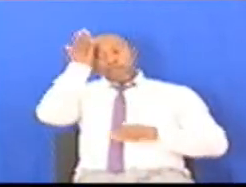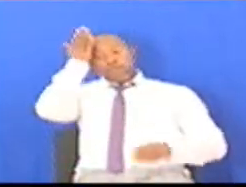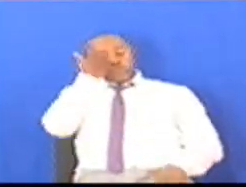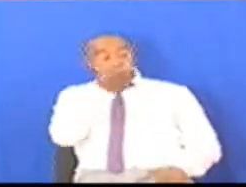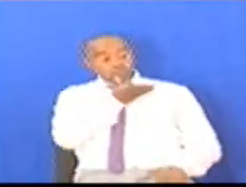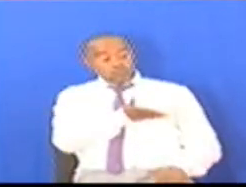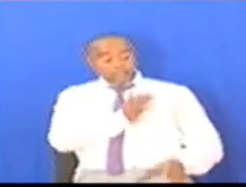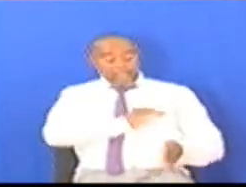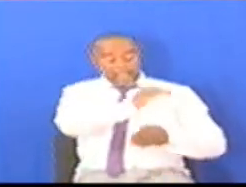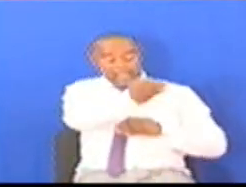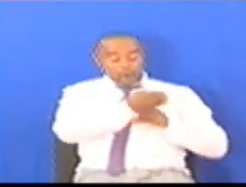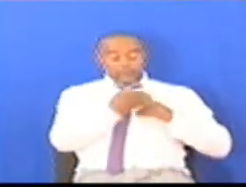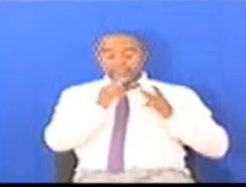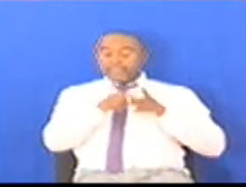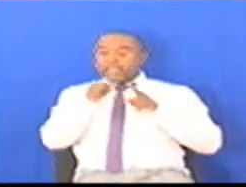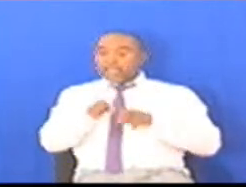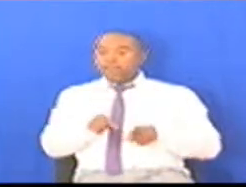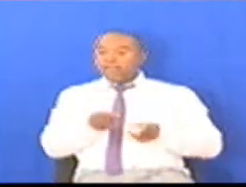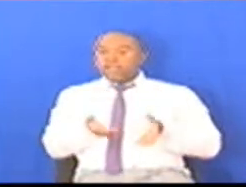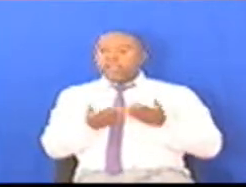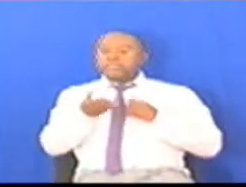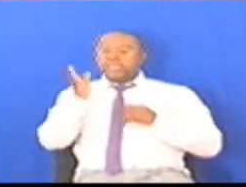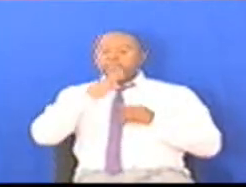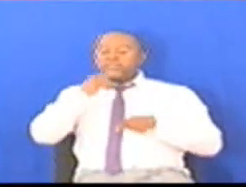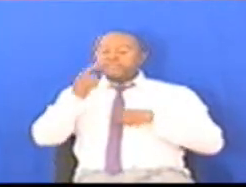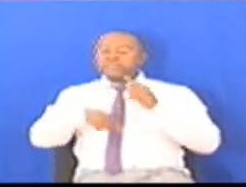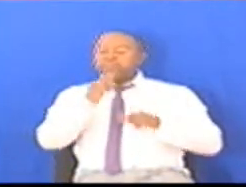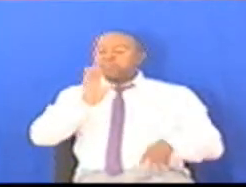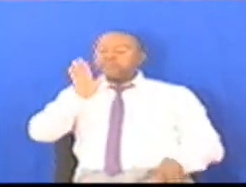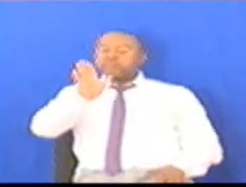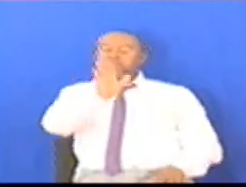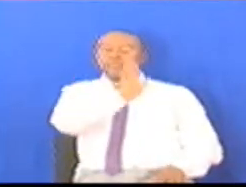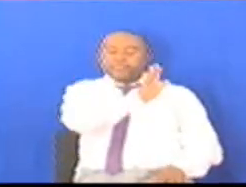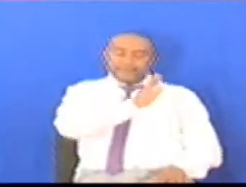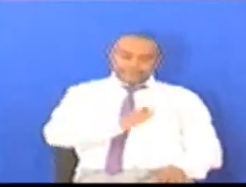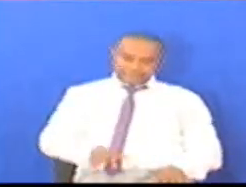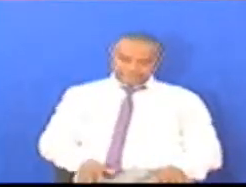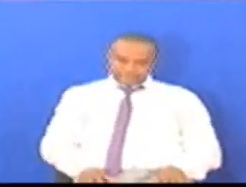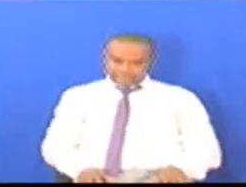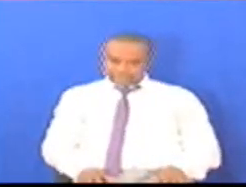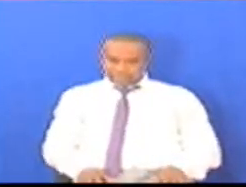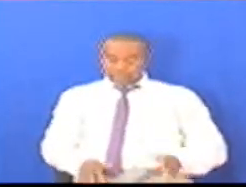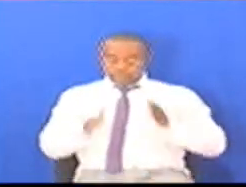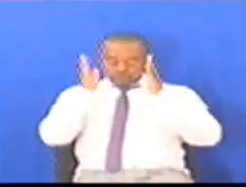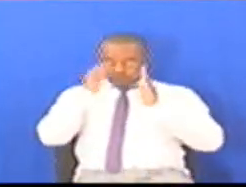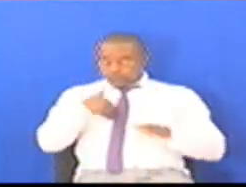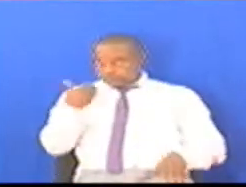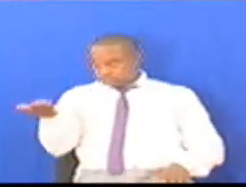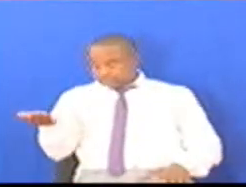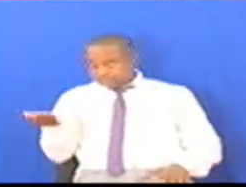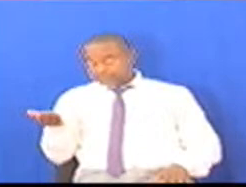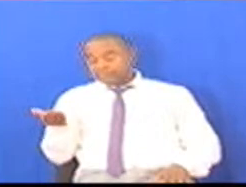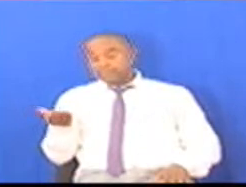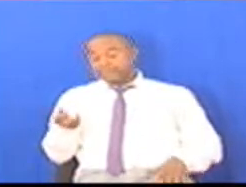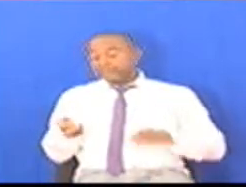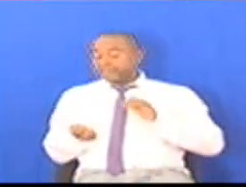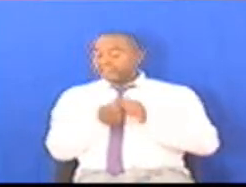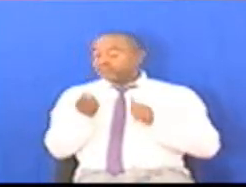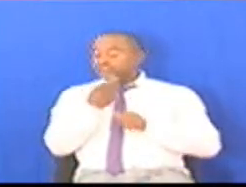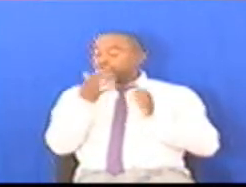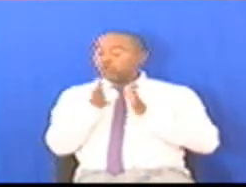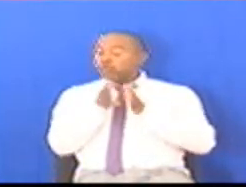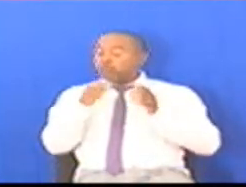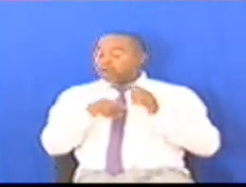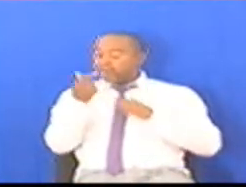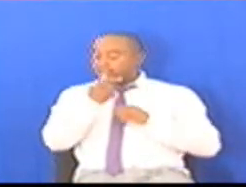Aweze kurudi hapa Hili ajamalizie miradi hii Alio ianzisha Mweshimwa speaker Tatuzo lingine kubwa katika nchi